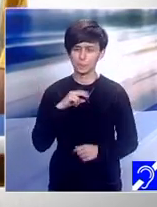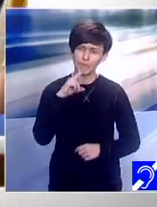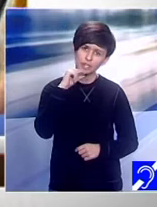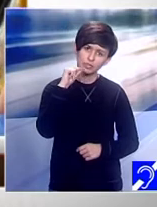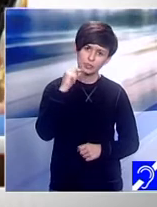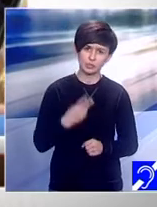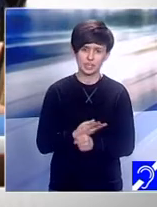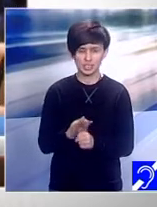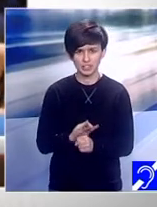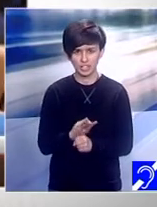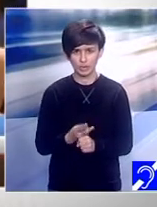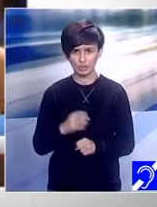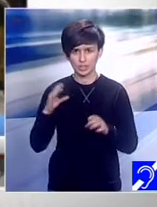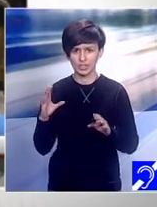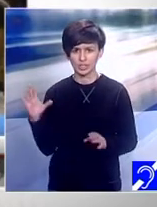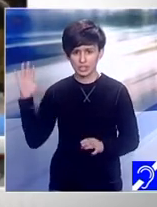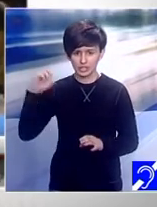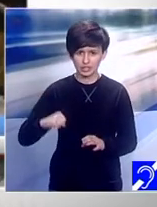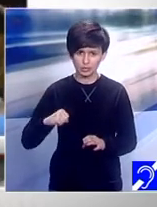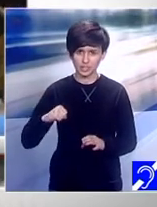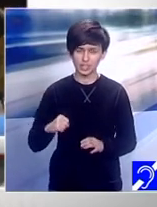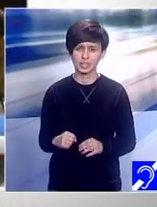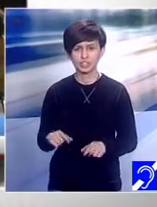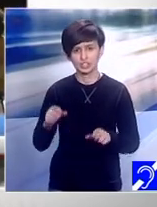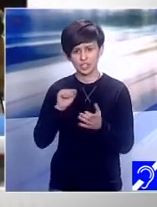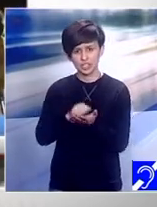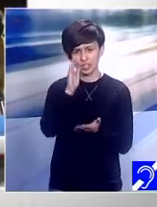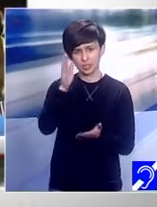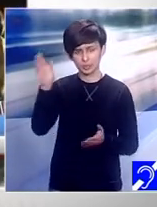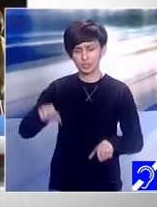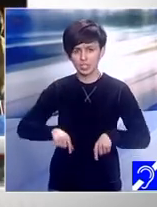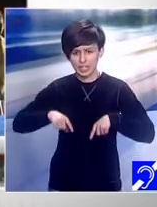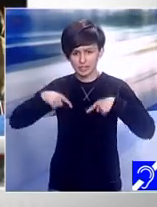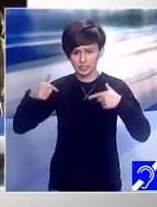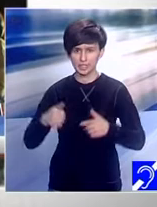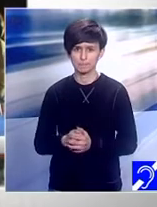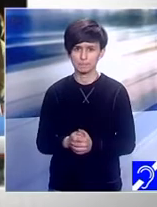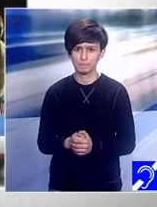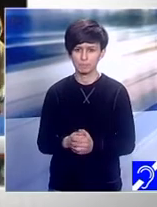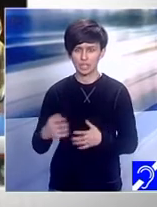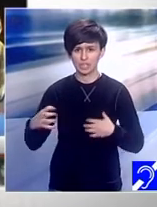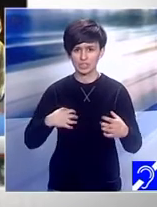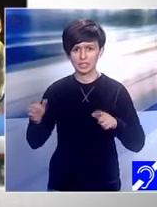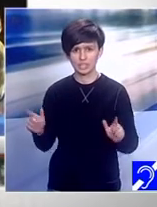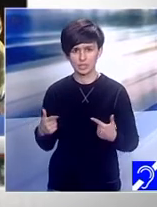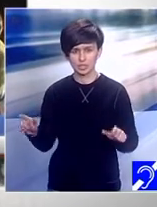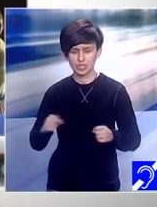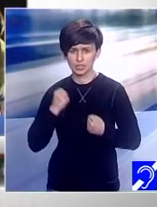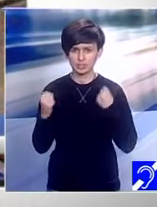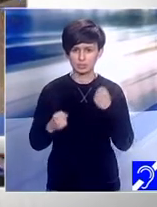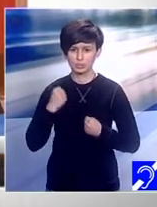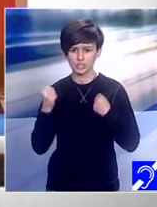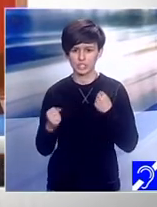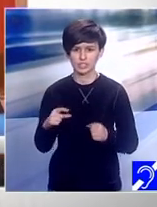Biblioteca Vie. Și la ediția din anul acesta, workshop-urile de improvizație în teatru, dans și muzică sunt pe agenda atelierelor